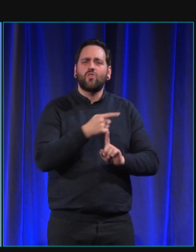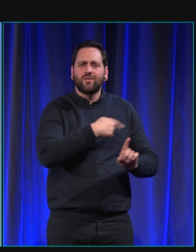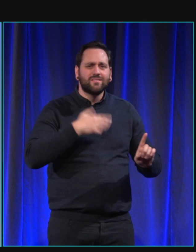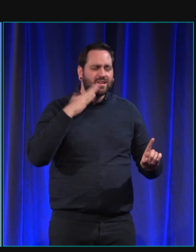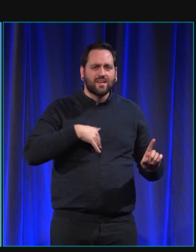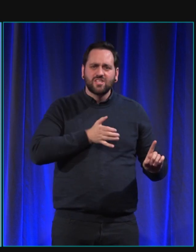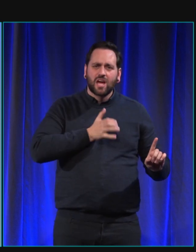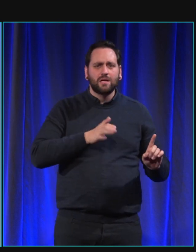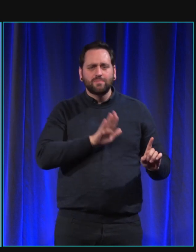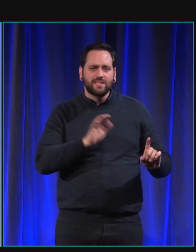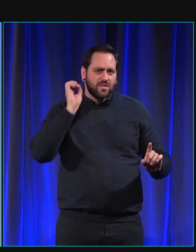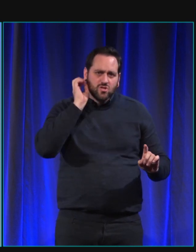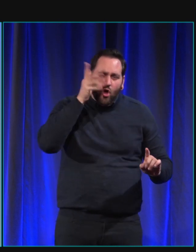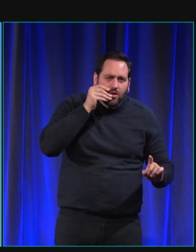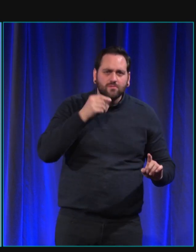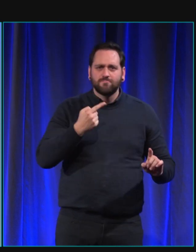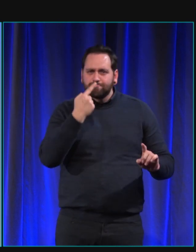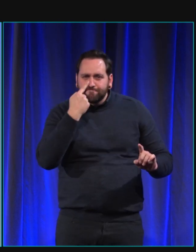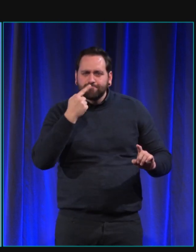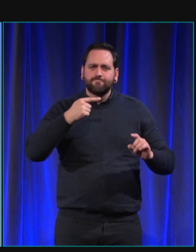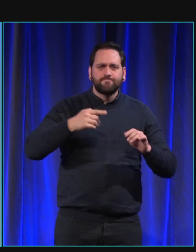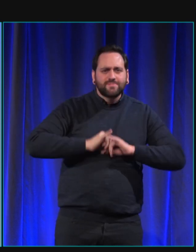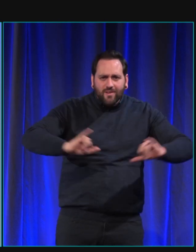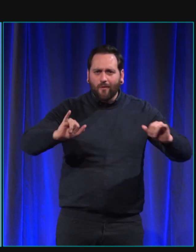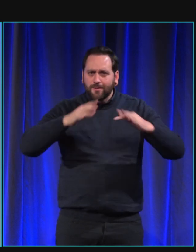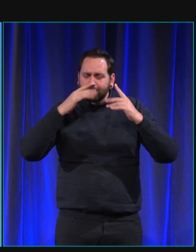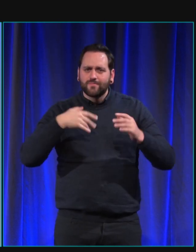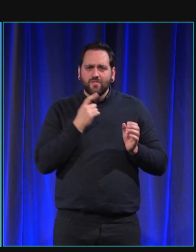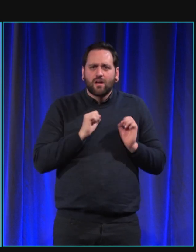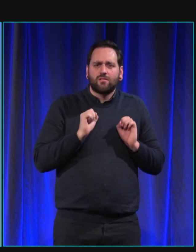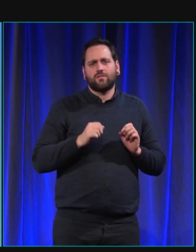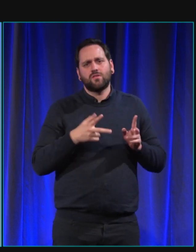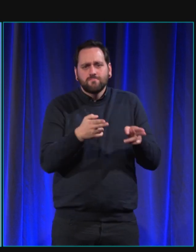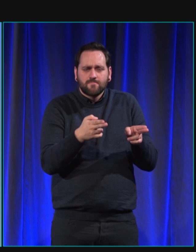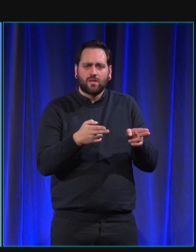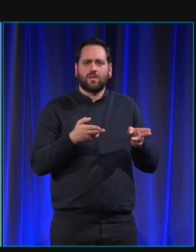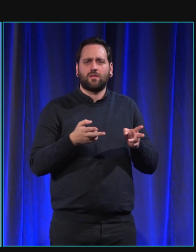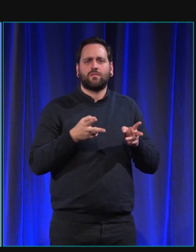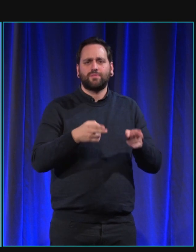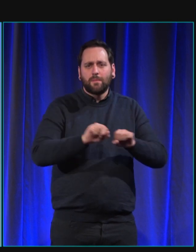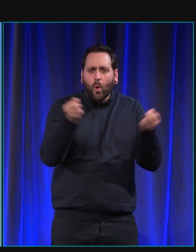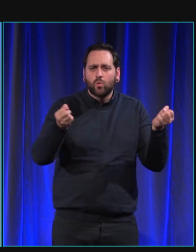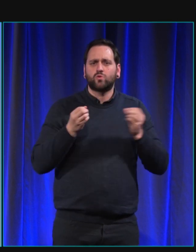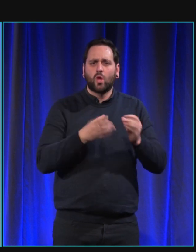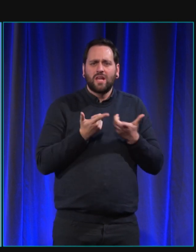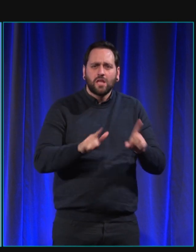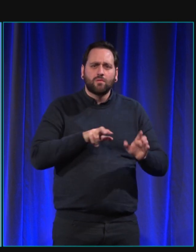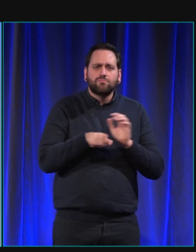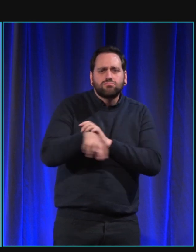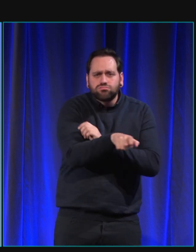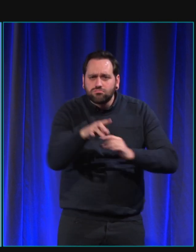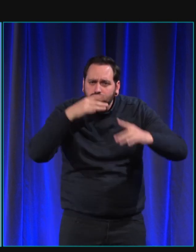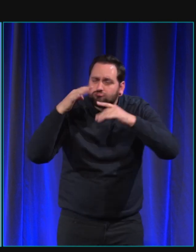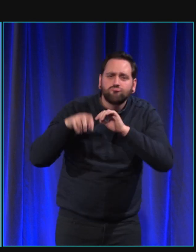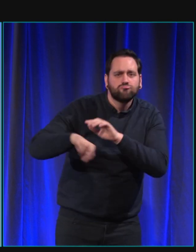renifler, sentir ce qu'il souhaite, et pouvoir se déplacer librement. Donc ça, ça me paraît un point très important